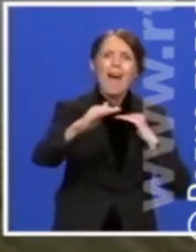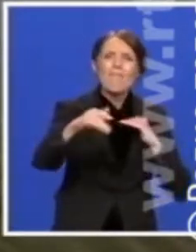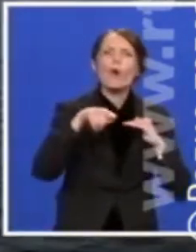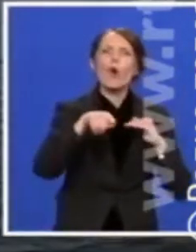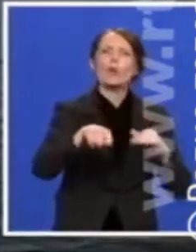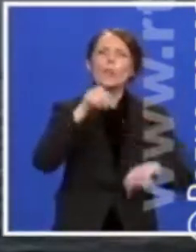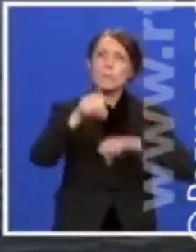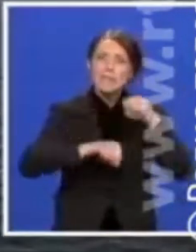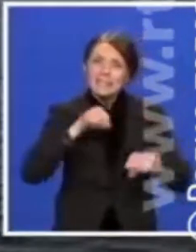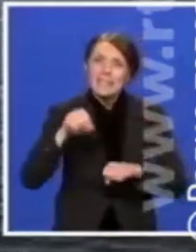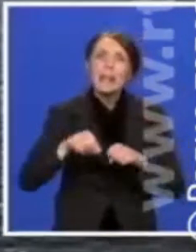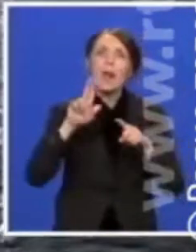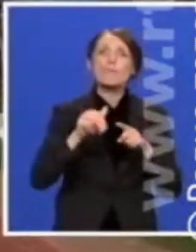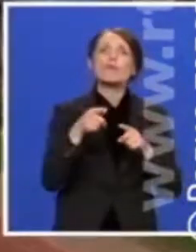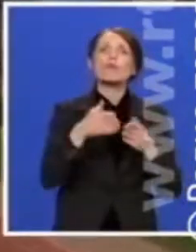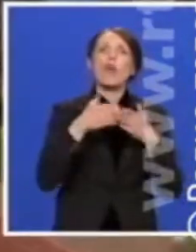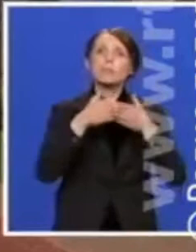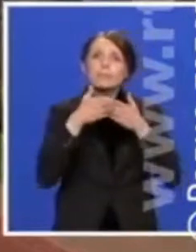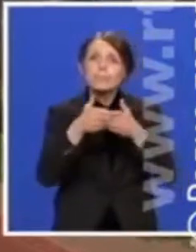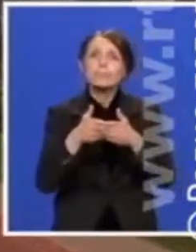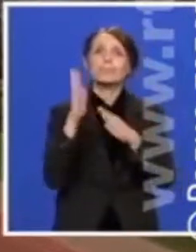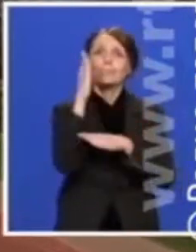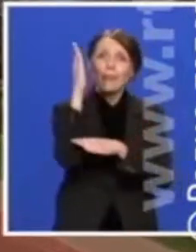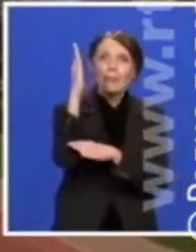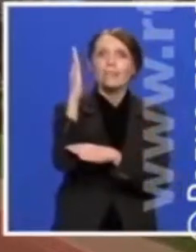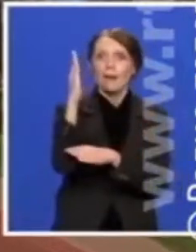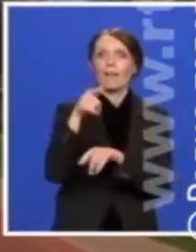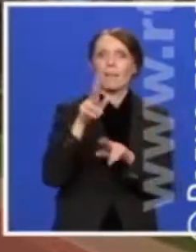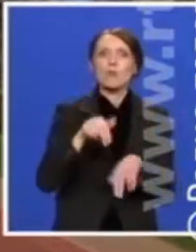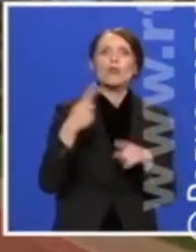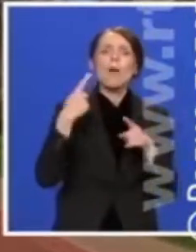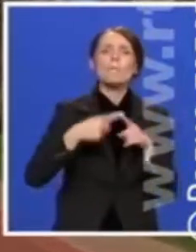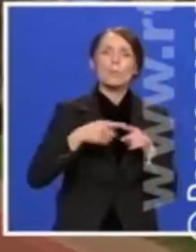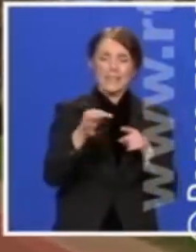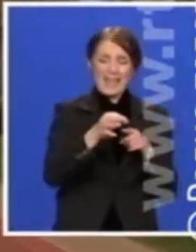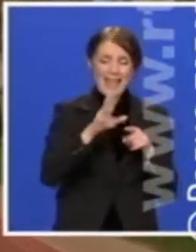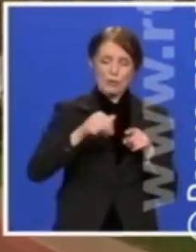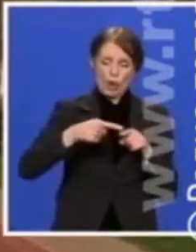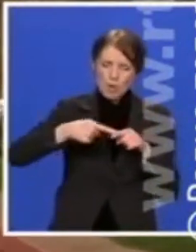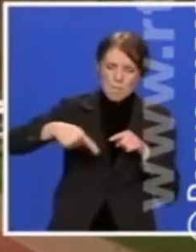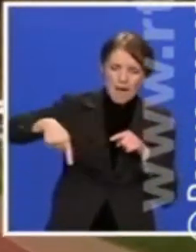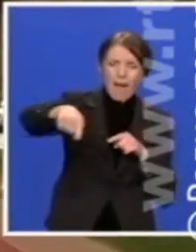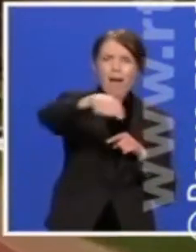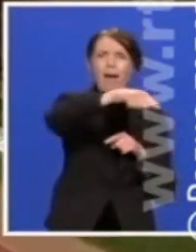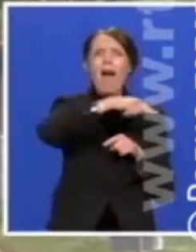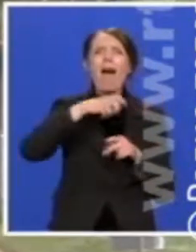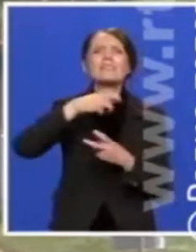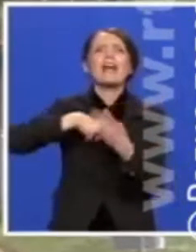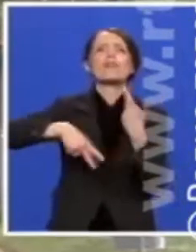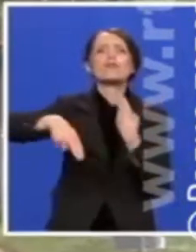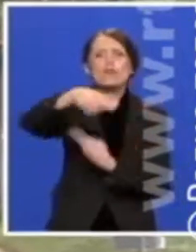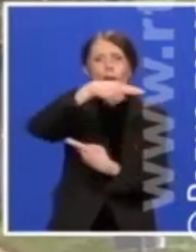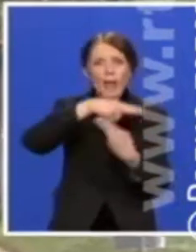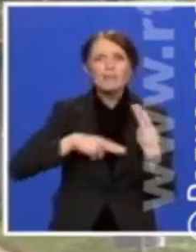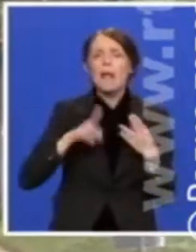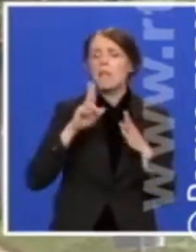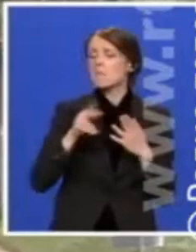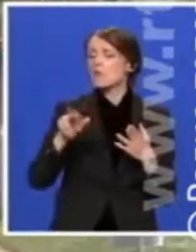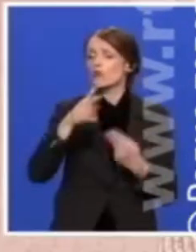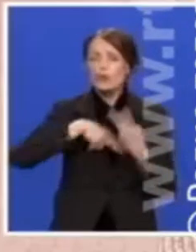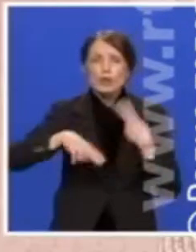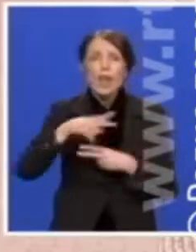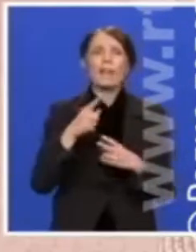beka tamaranom ili jedrenja. Obnovljeno kilometarsko šetalište pored jezera za relaksaciju dele šetači, trkači,